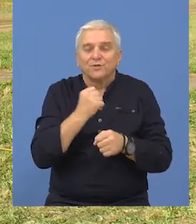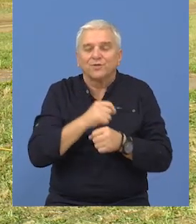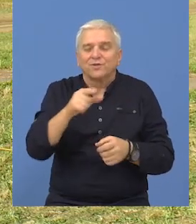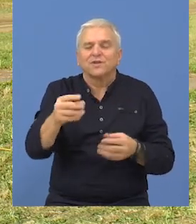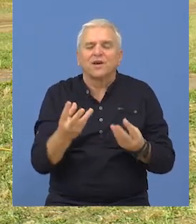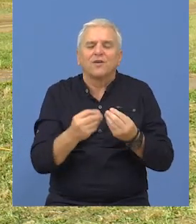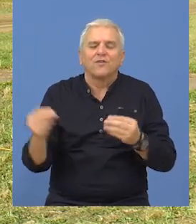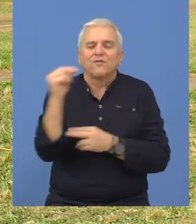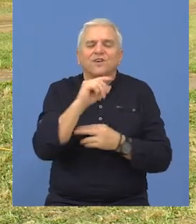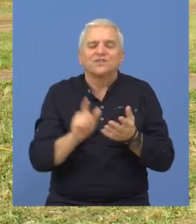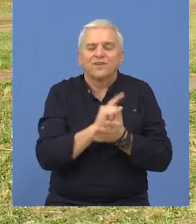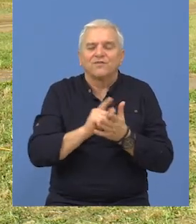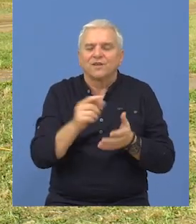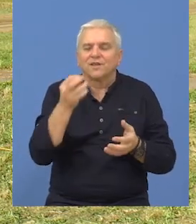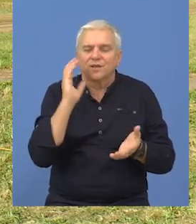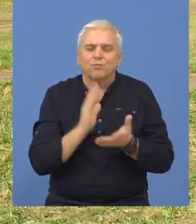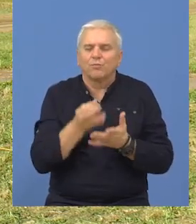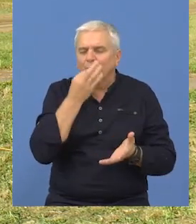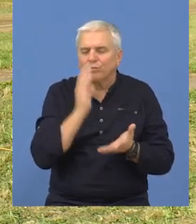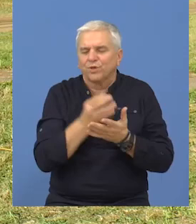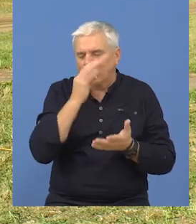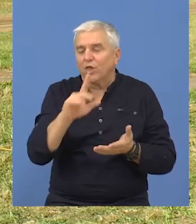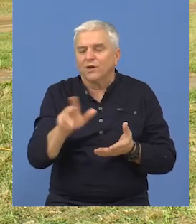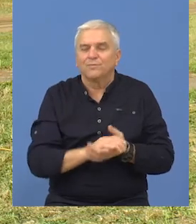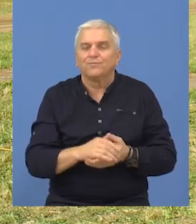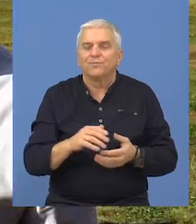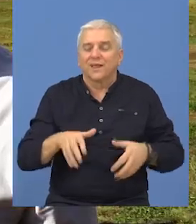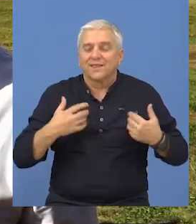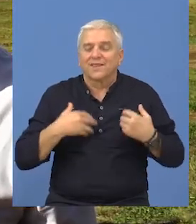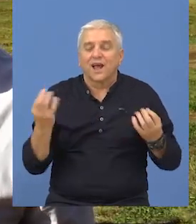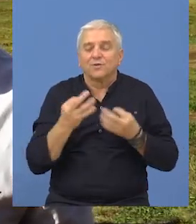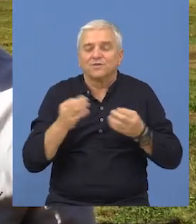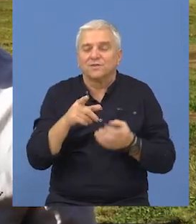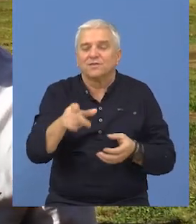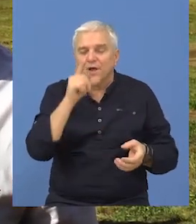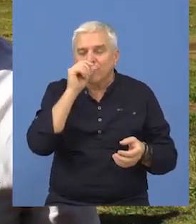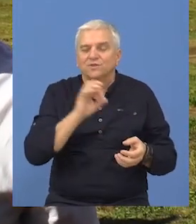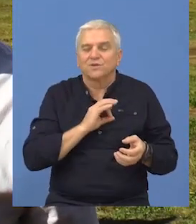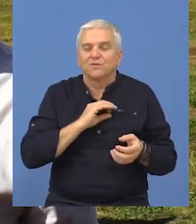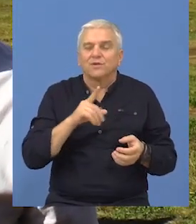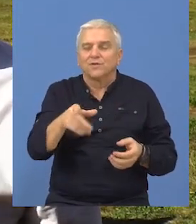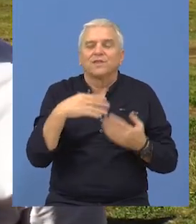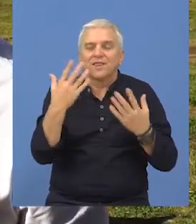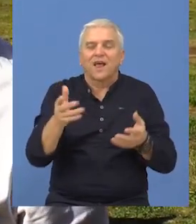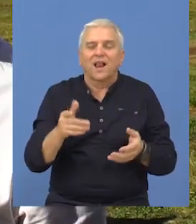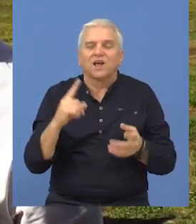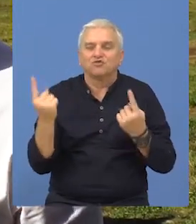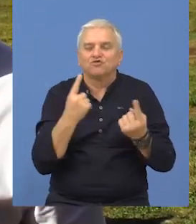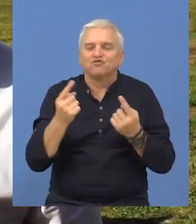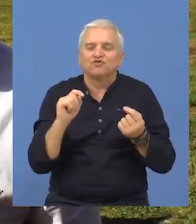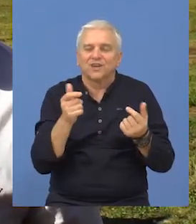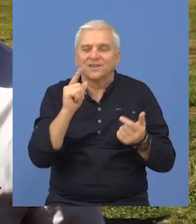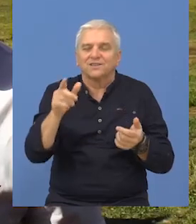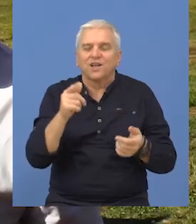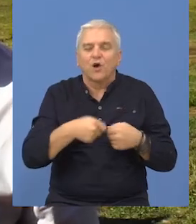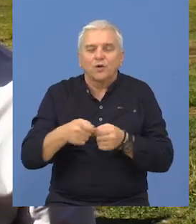napraviti, imaće puno više vremena da se još bolje, da bude još bolje. Jako nam je drago što je opština Bečeja pružila ovakvu priliku